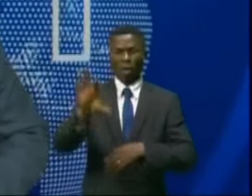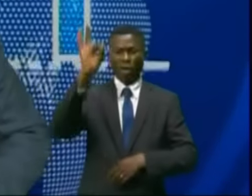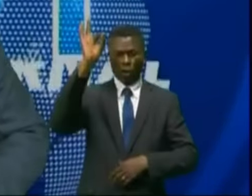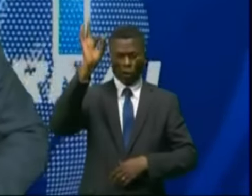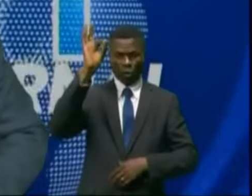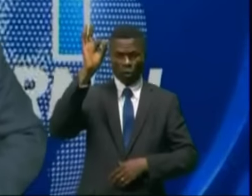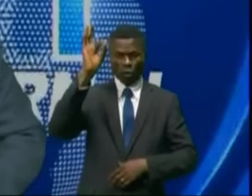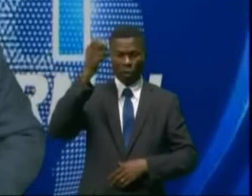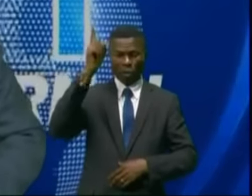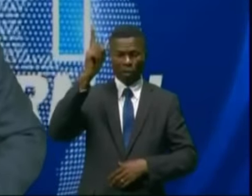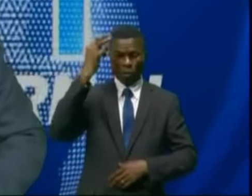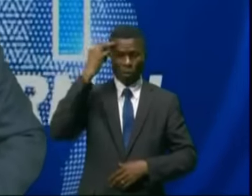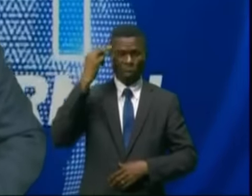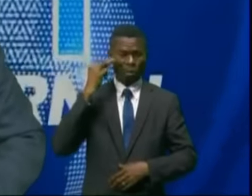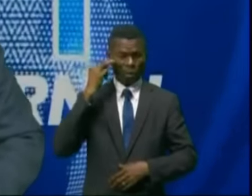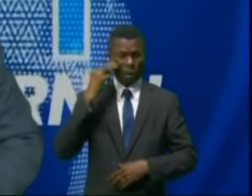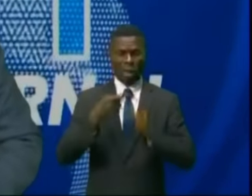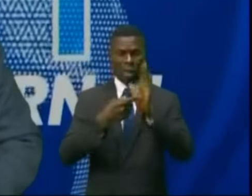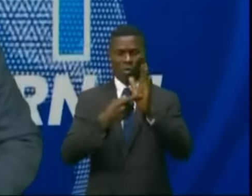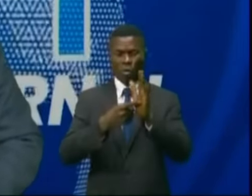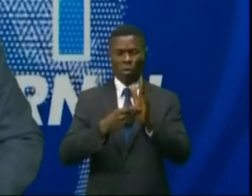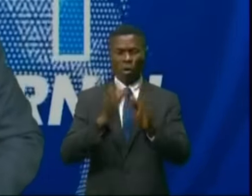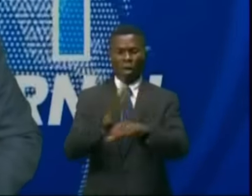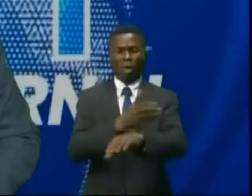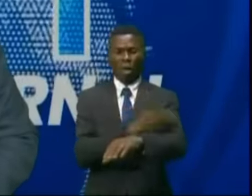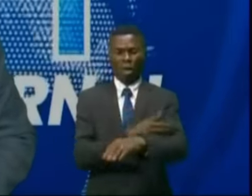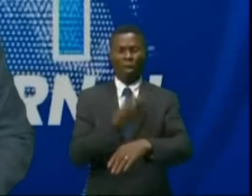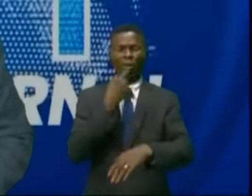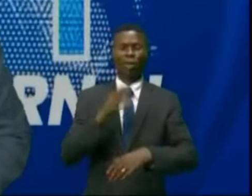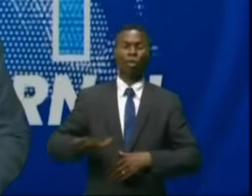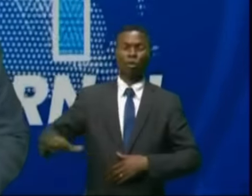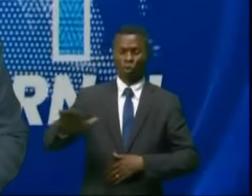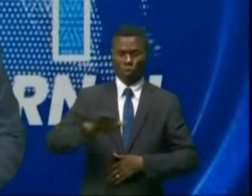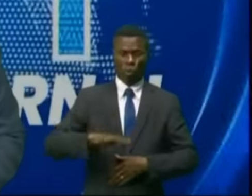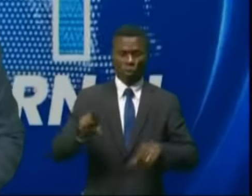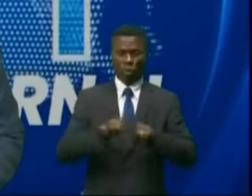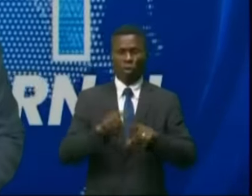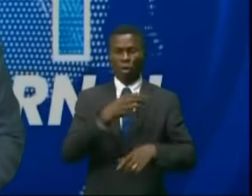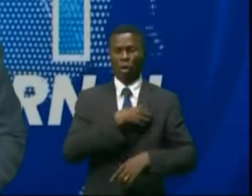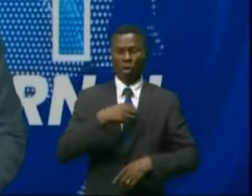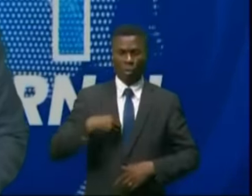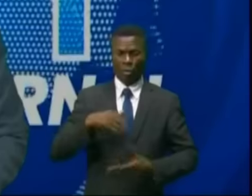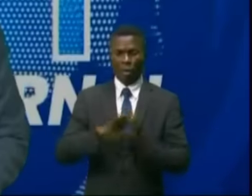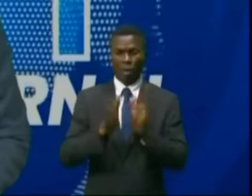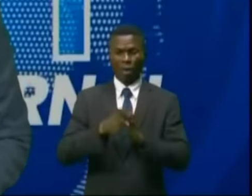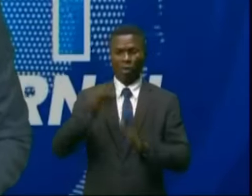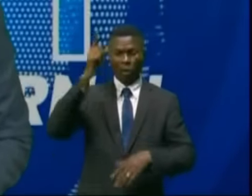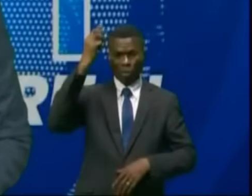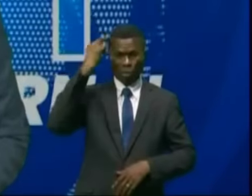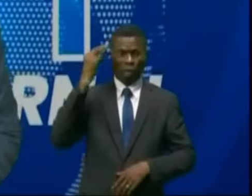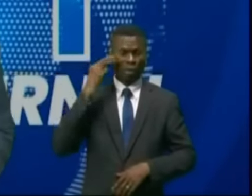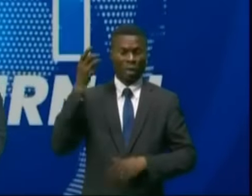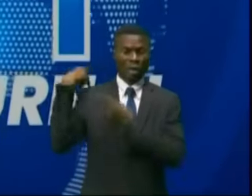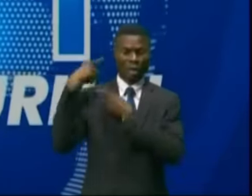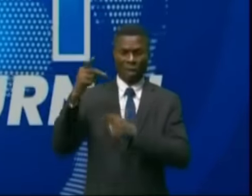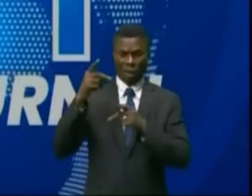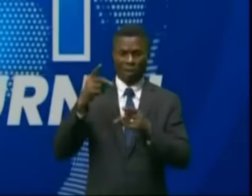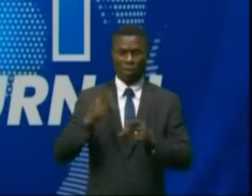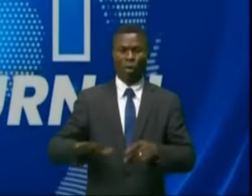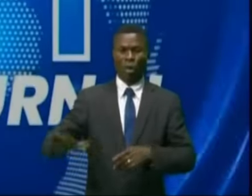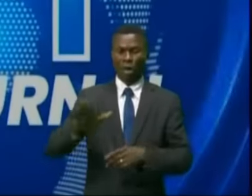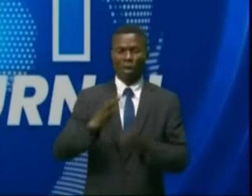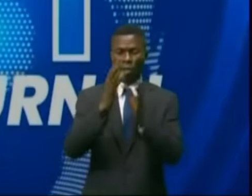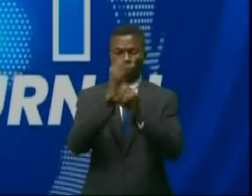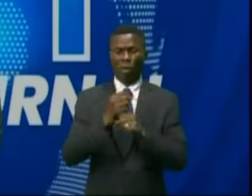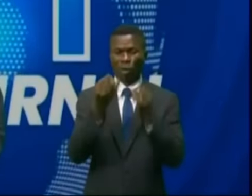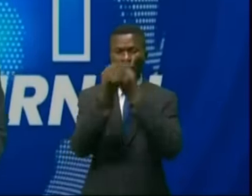de la Première Ministre marque un tournant majeur dans l'histoire du pays en tant que femme à occuper ce poste depuis l'accession du pays à l